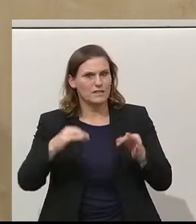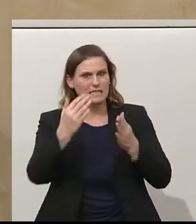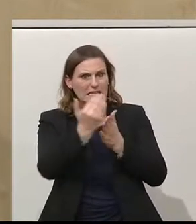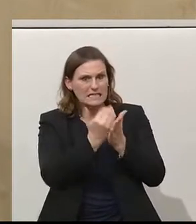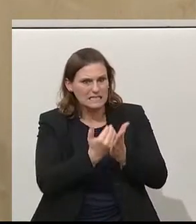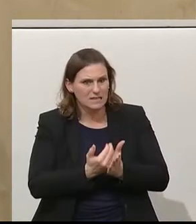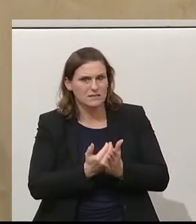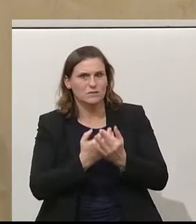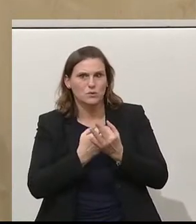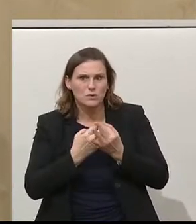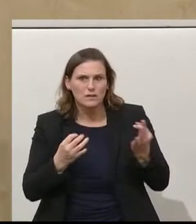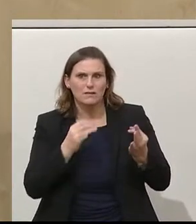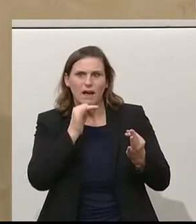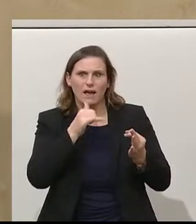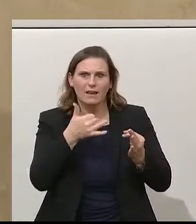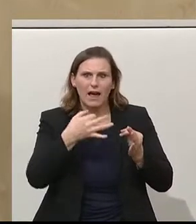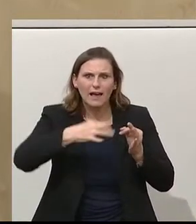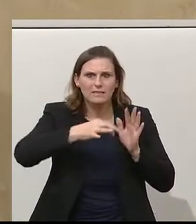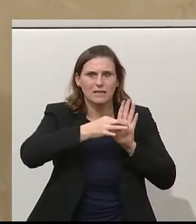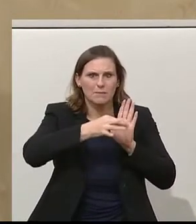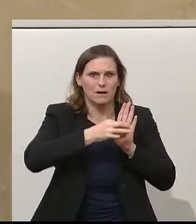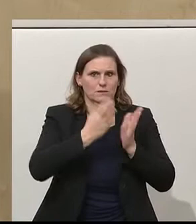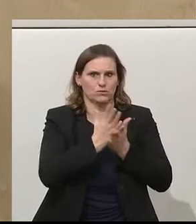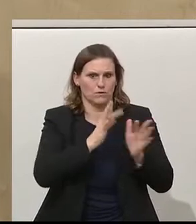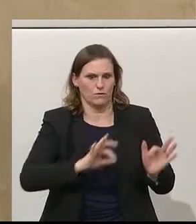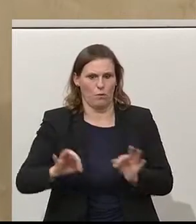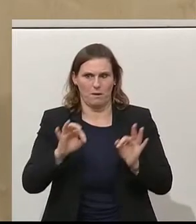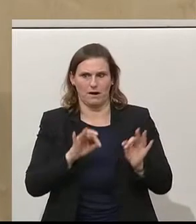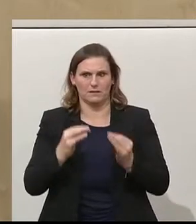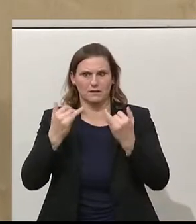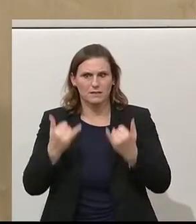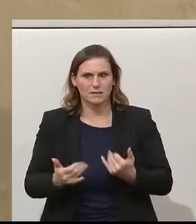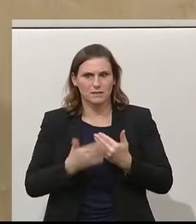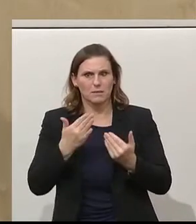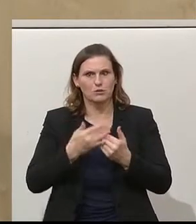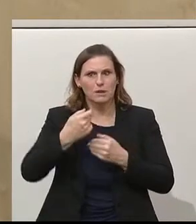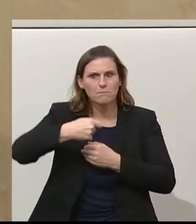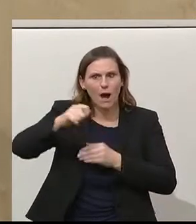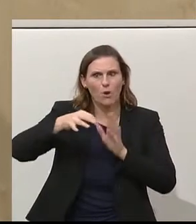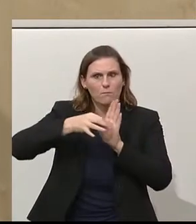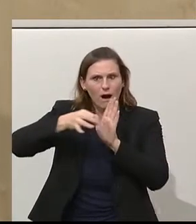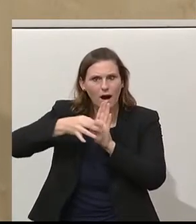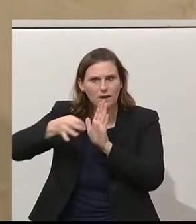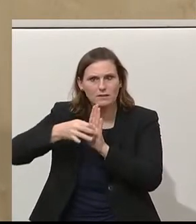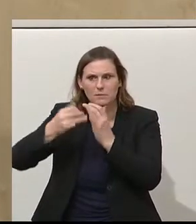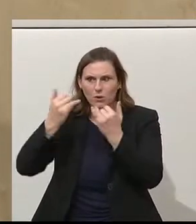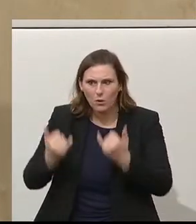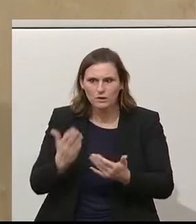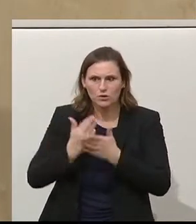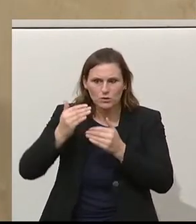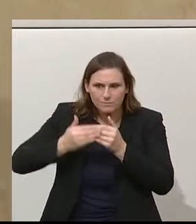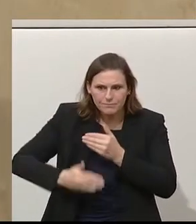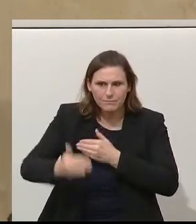überhaupt nicht eine einzige Maßnahme, die heute schon vorbereitend wirkt. Bauliche Maßnahmen, die heute schon gesetzt werden müssen,